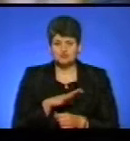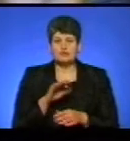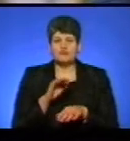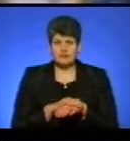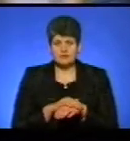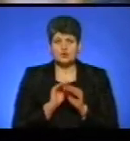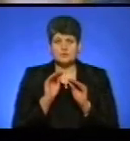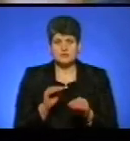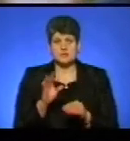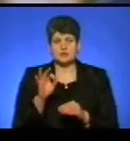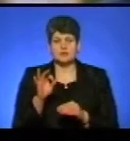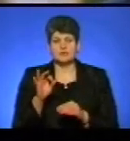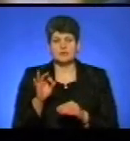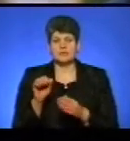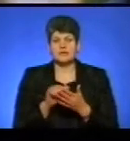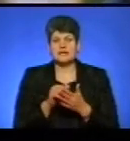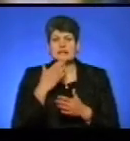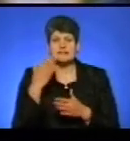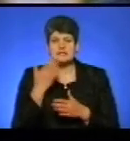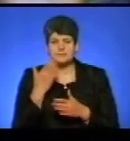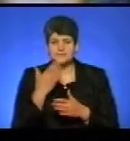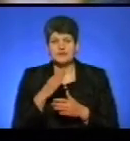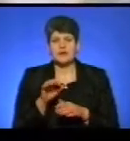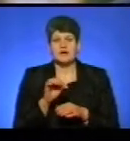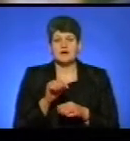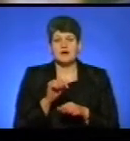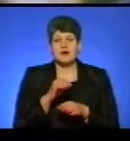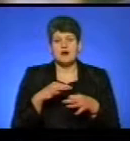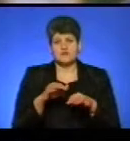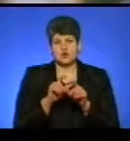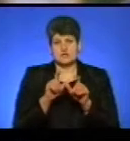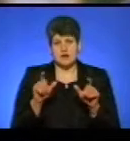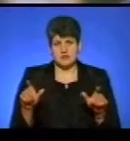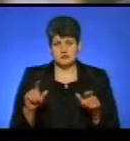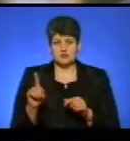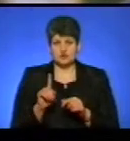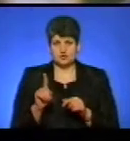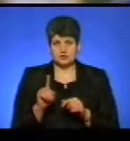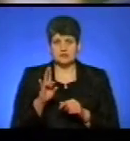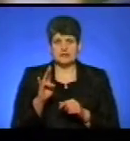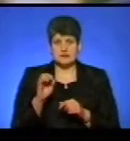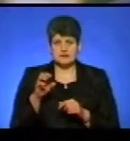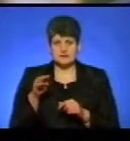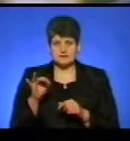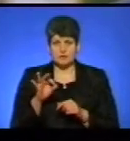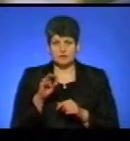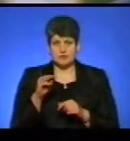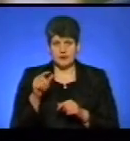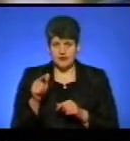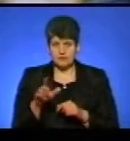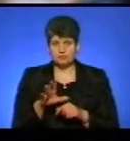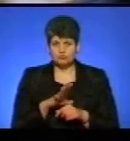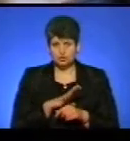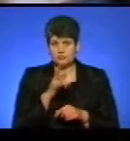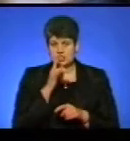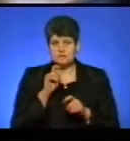матеріалу на фасаді автовокзалу, автостанції Монастирської. Щодо Настасівської ОТГ, під